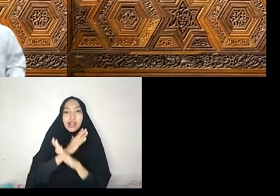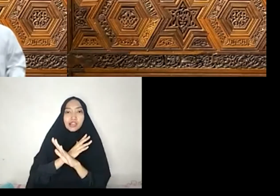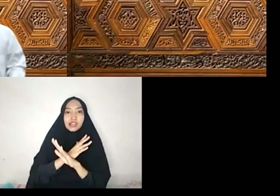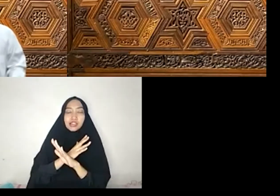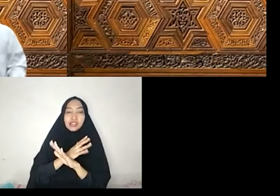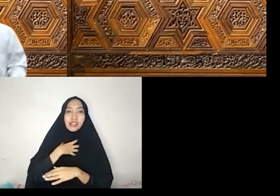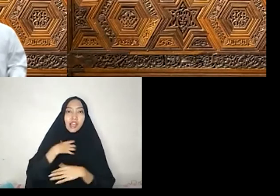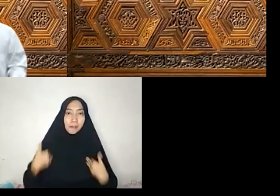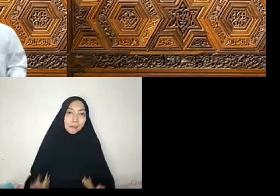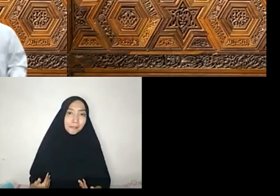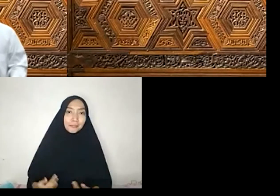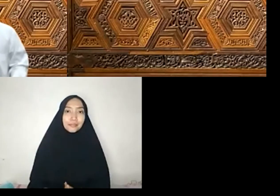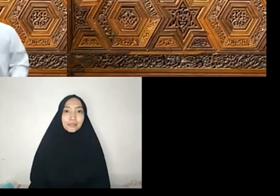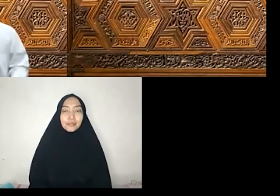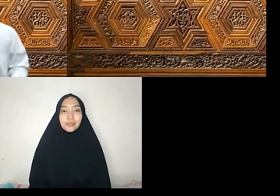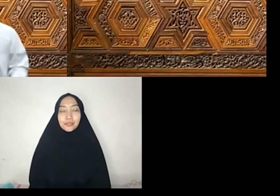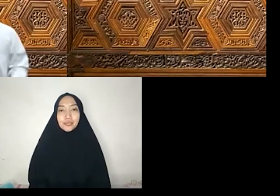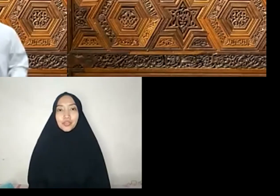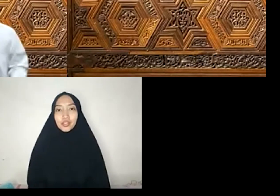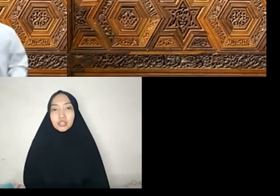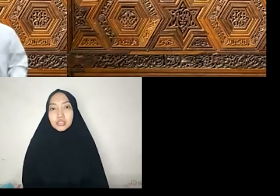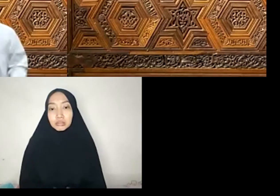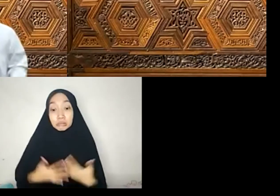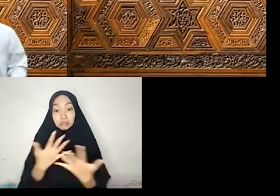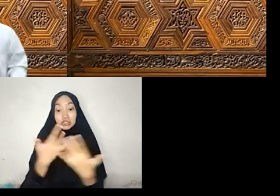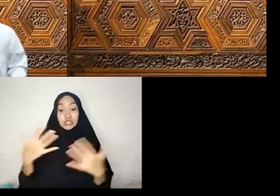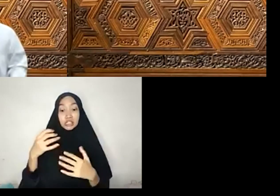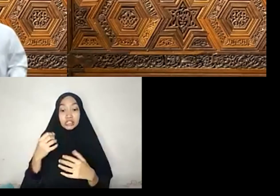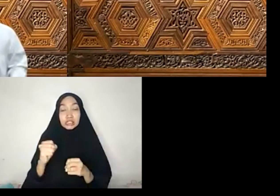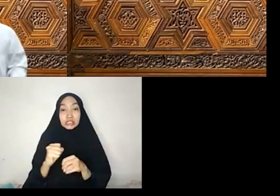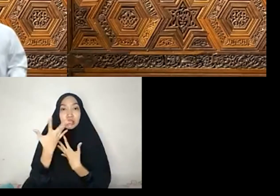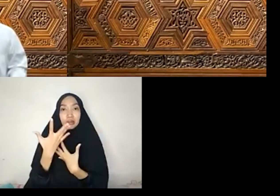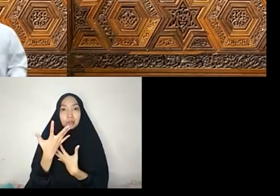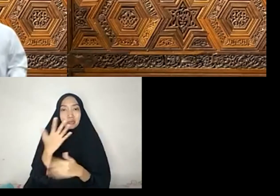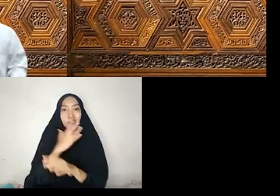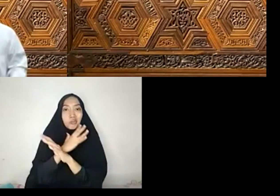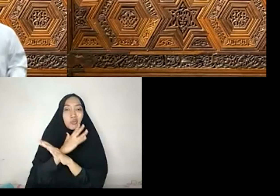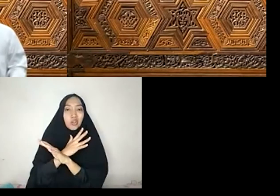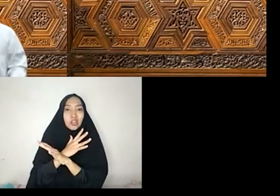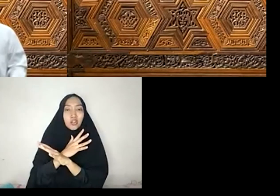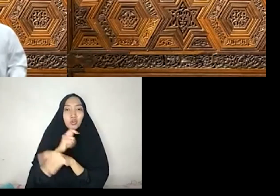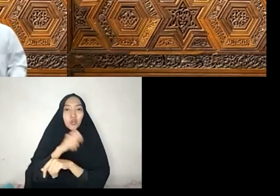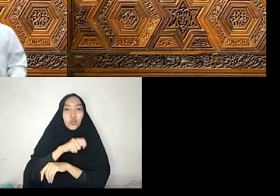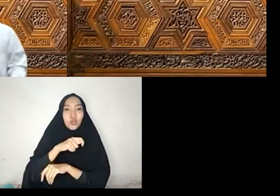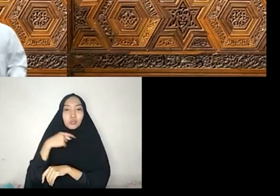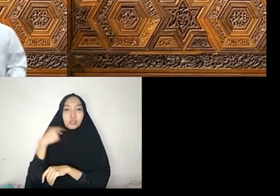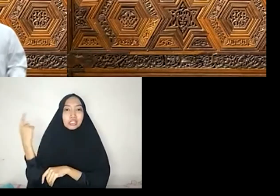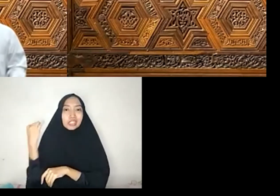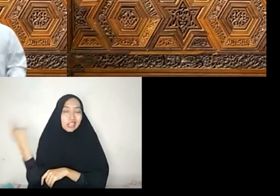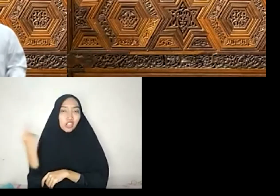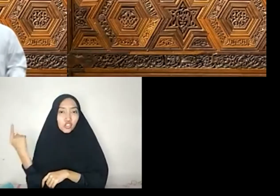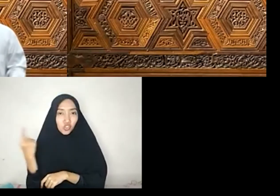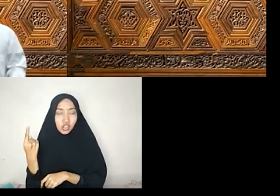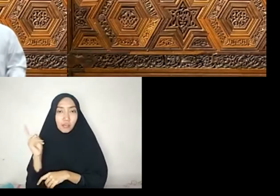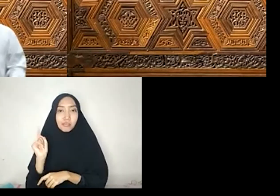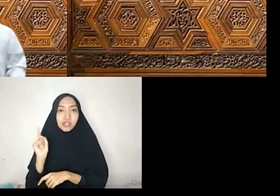manusia Sebagian umat Islam Secara tegas menolak Sistem hukum Internasional Hak asasi manusia Sebab di